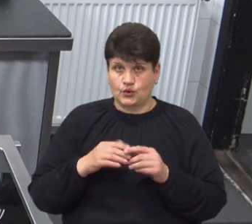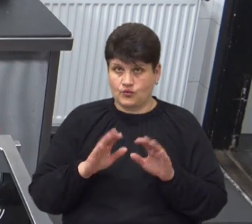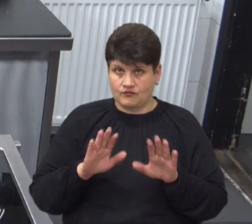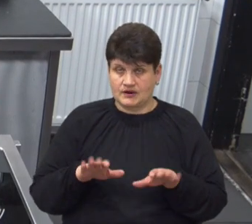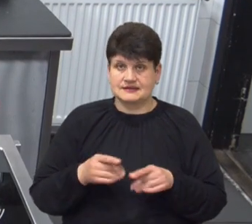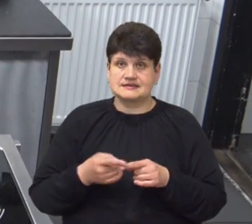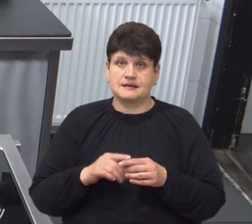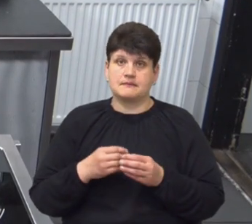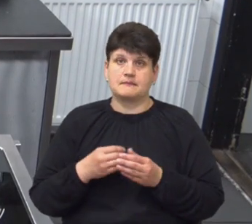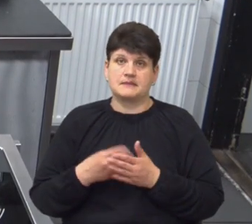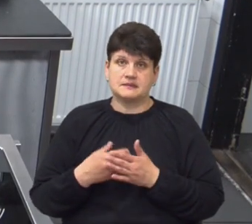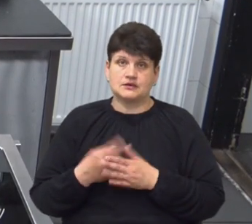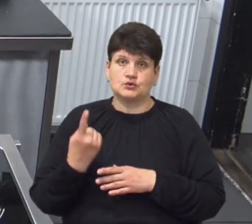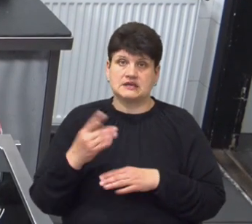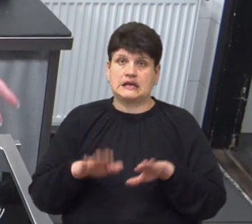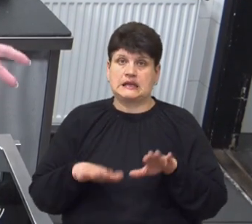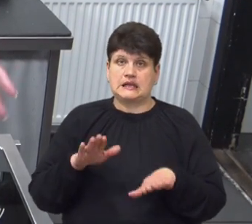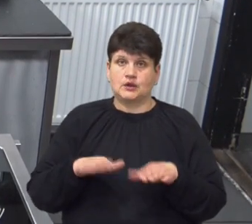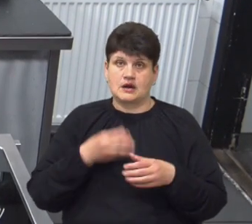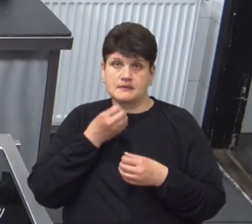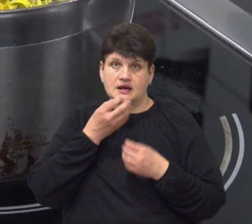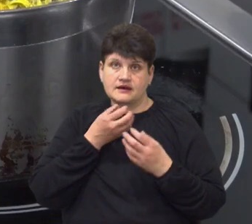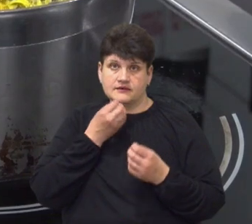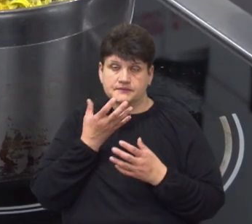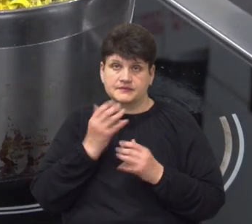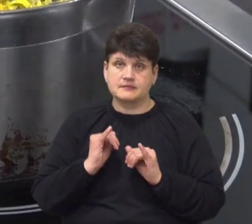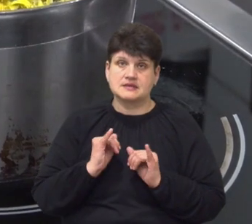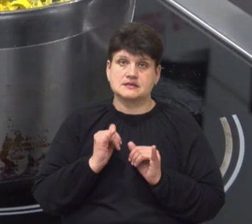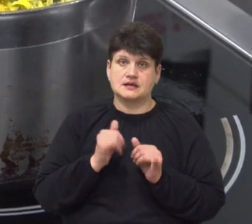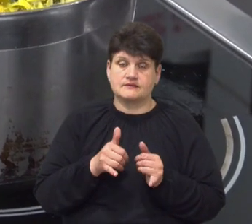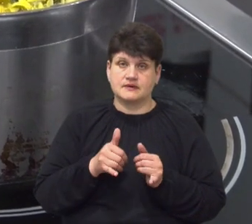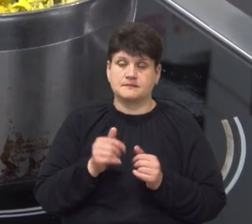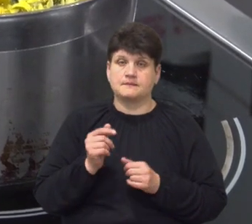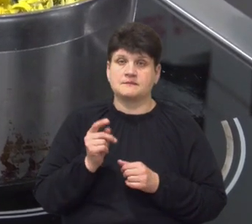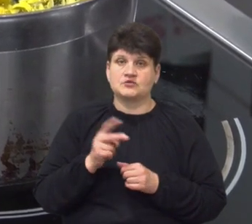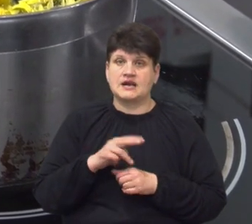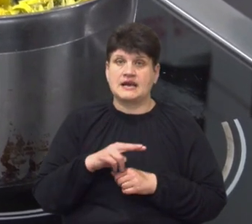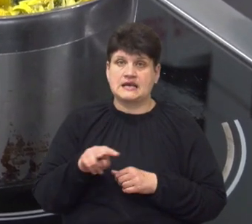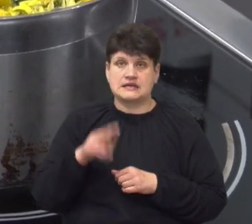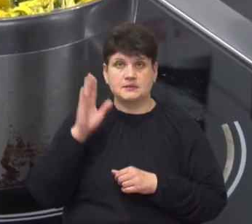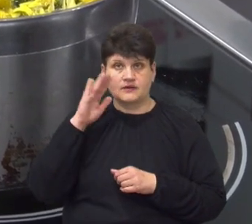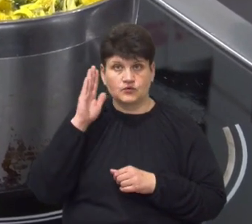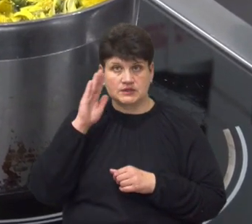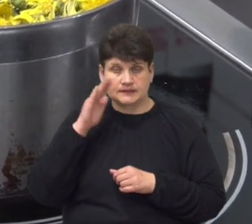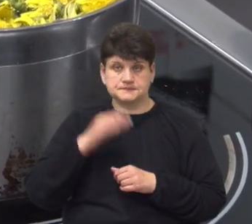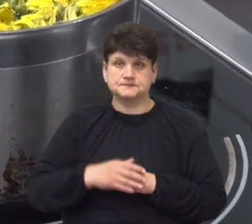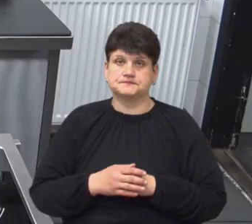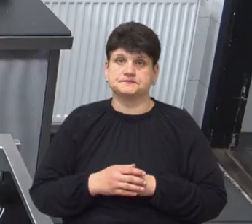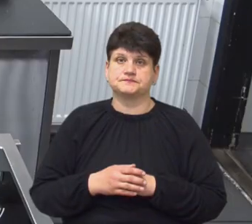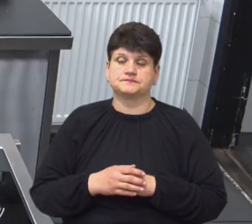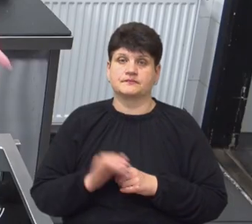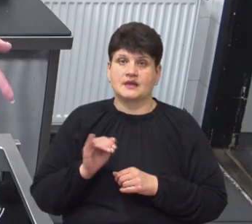це приблизно кілограм квітів кульбаби. Ми їх заливаємо півтора літрами води і